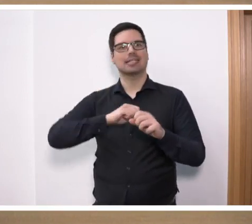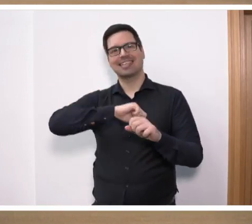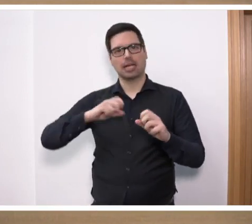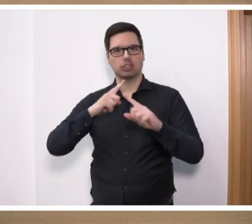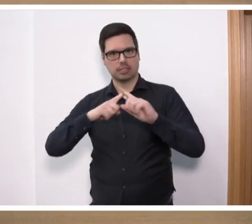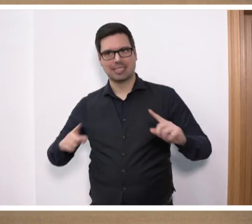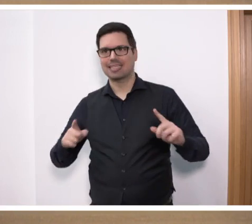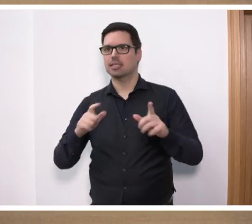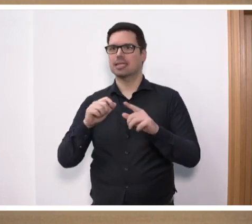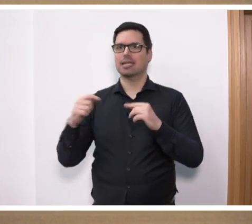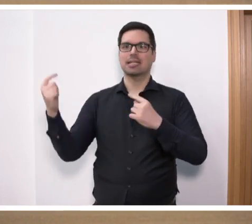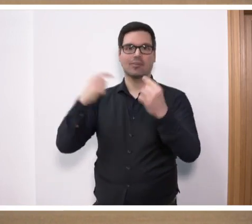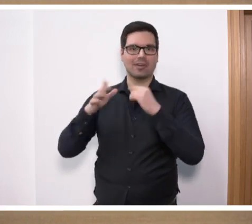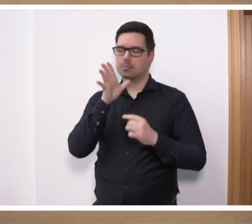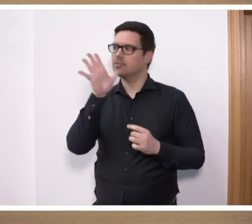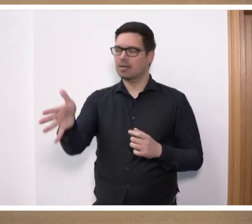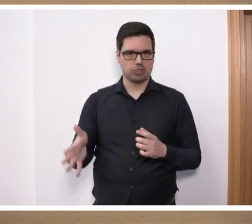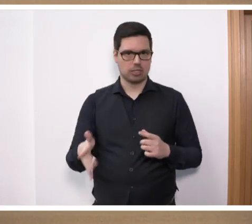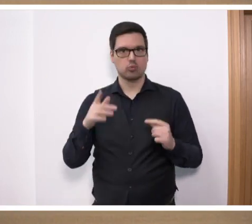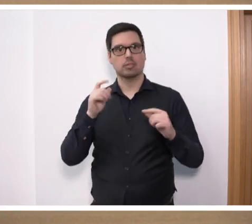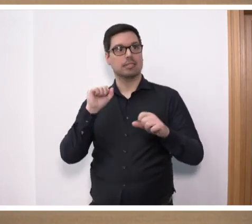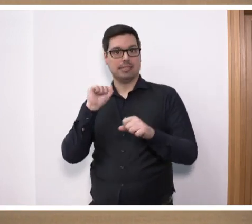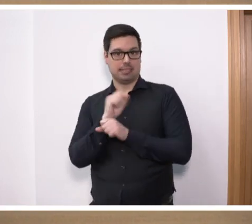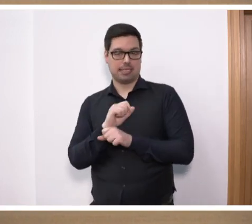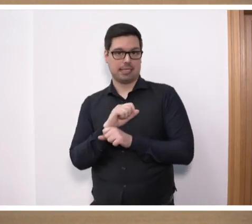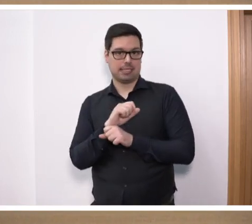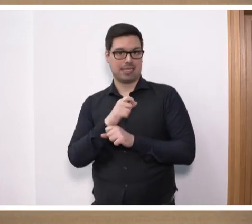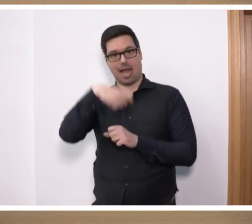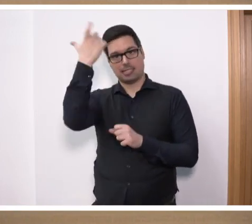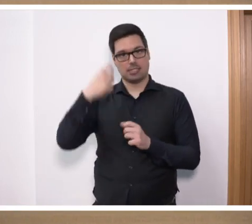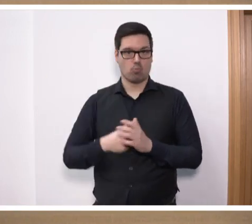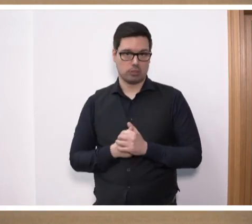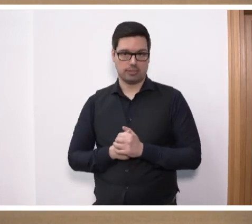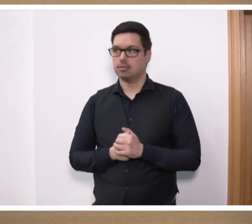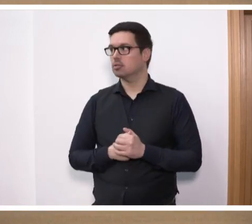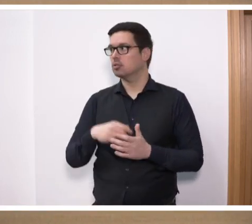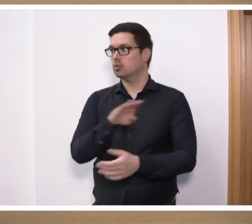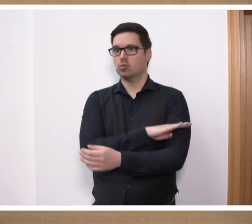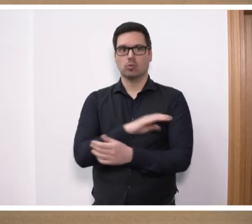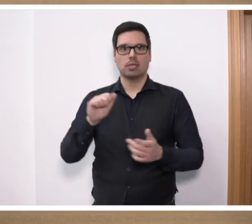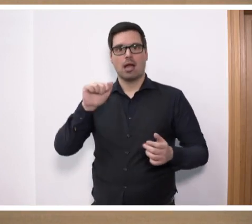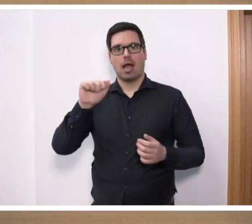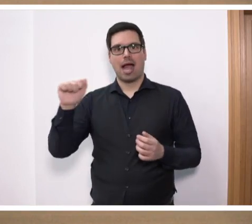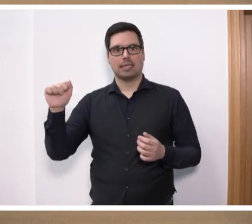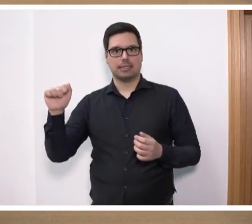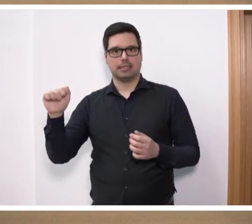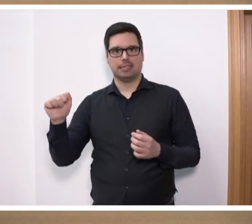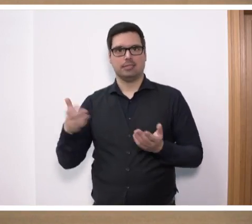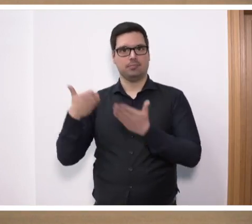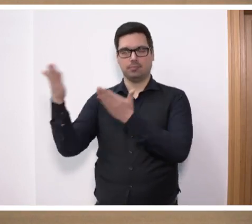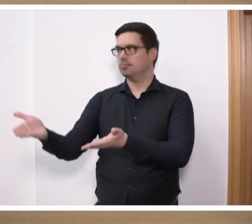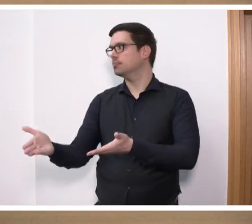Fremdenfeindlichkeit und gegen Rassismus zu demonstrieren. Und ich gucke zum Kollegen A. rüber, weil er ja auch